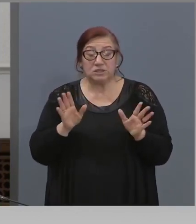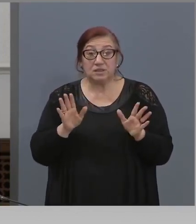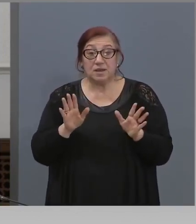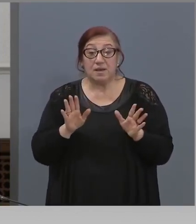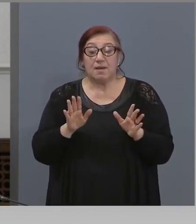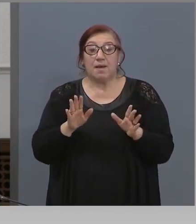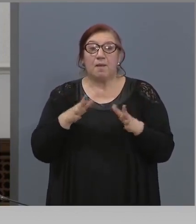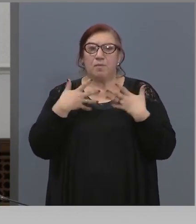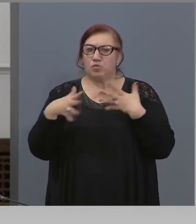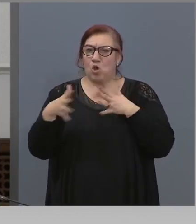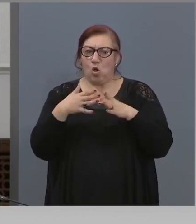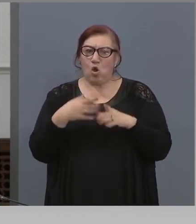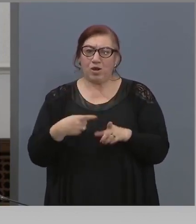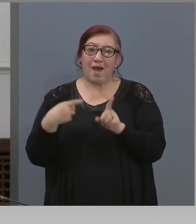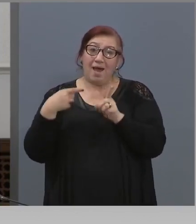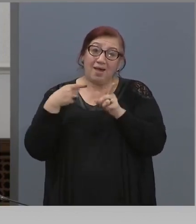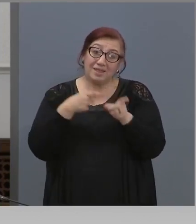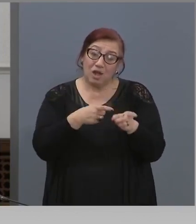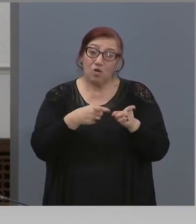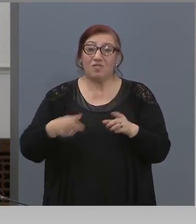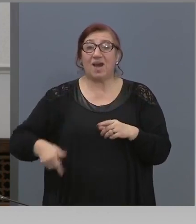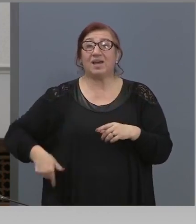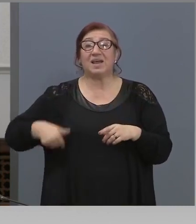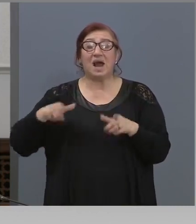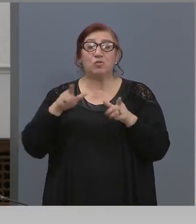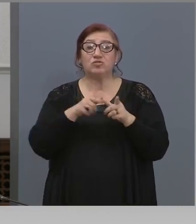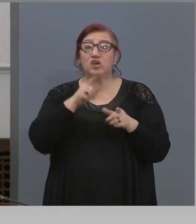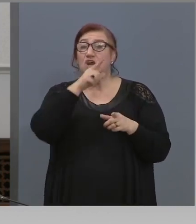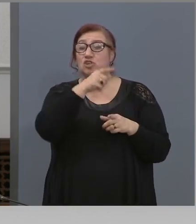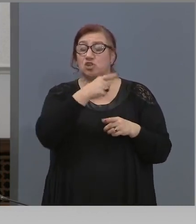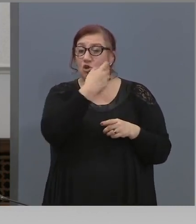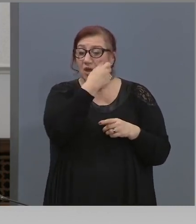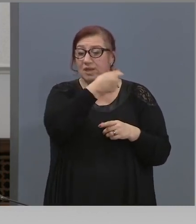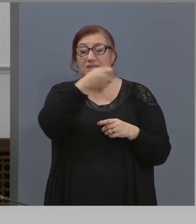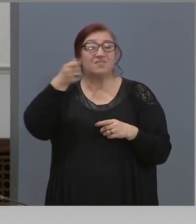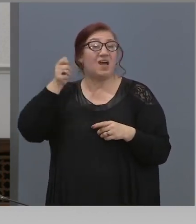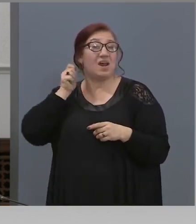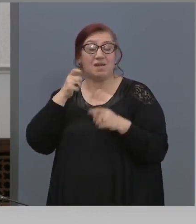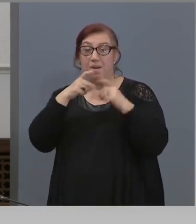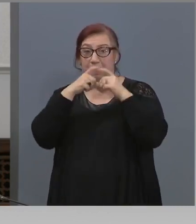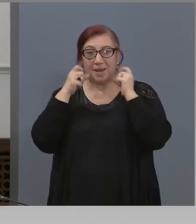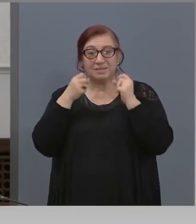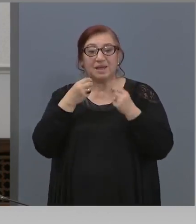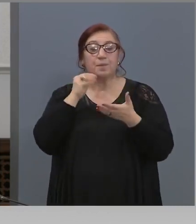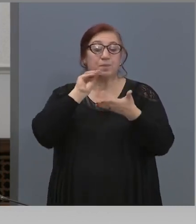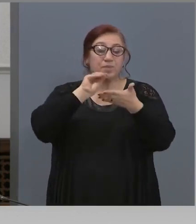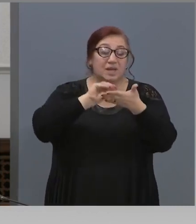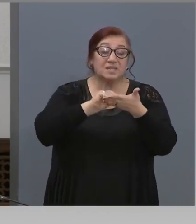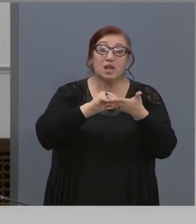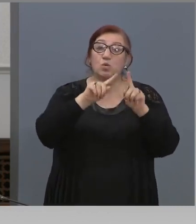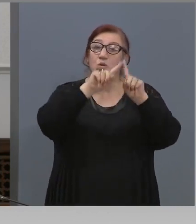Те го атакуваха му тъвчийски, за това, че свали маската и целуна и коната. Нали така?